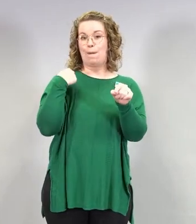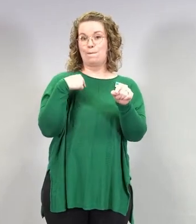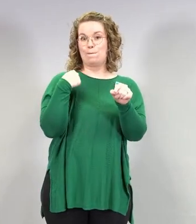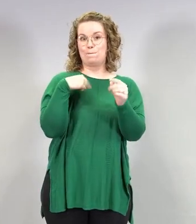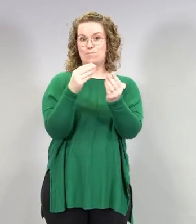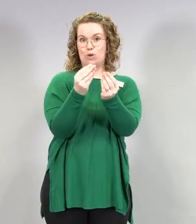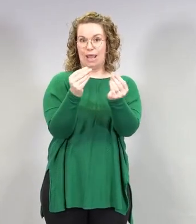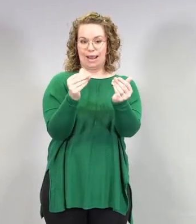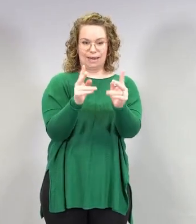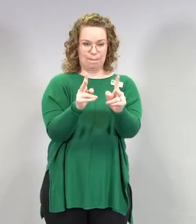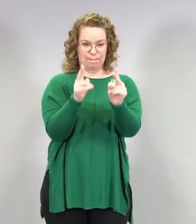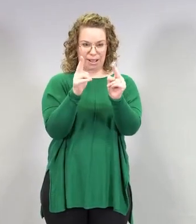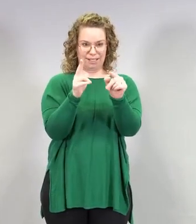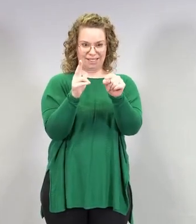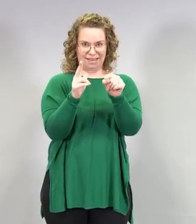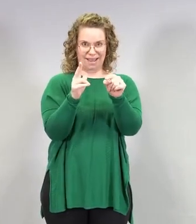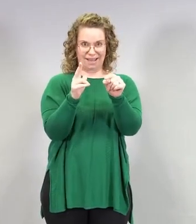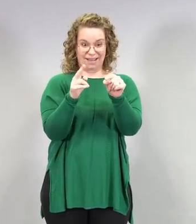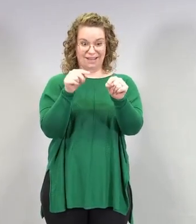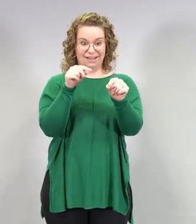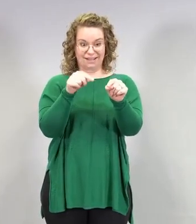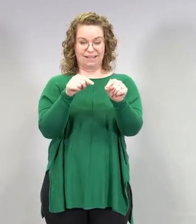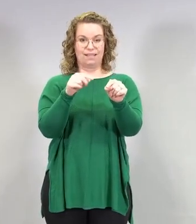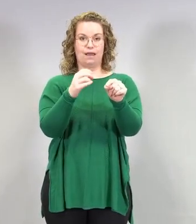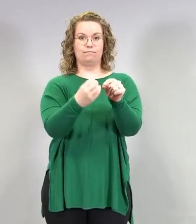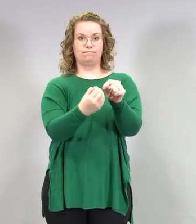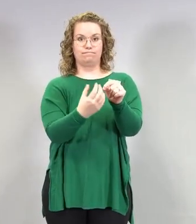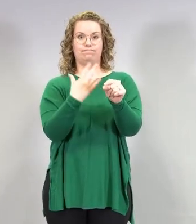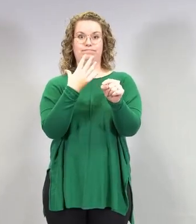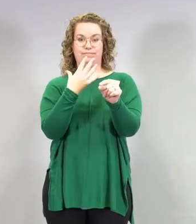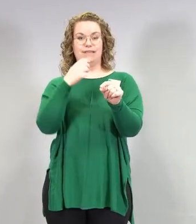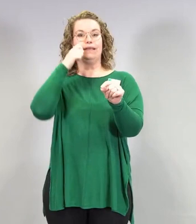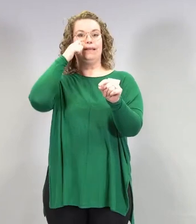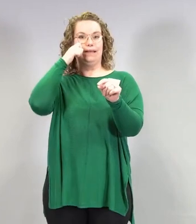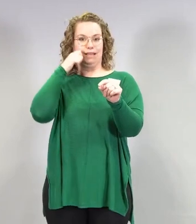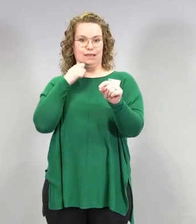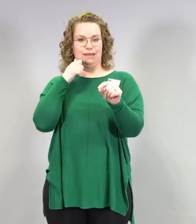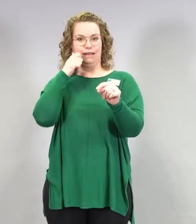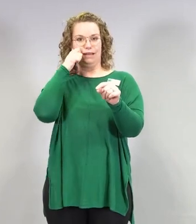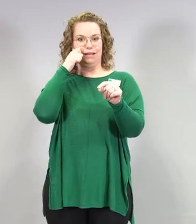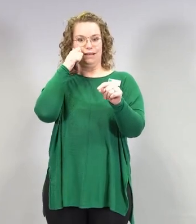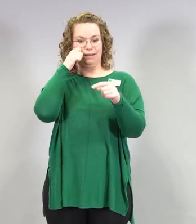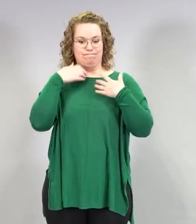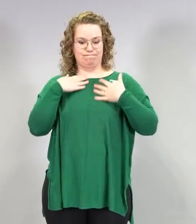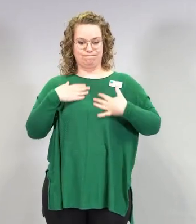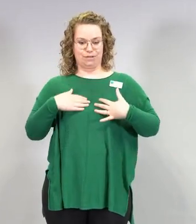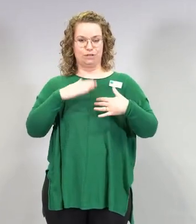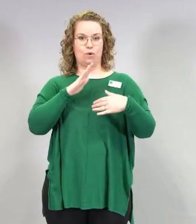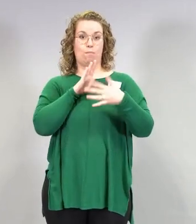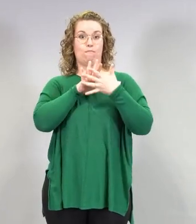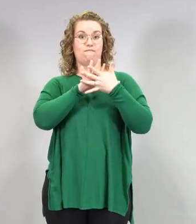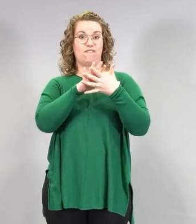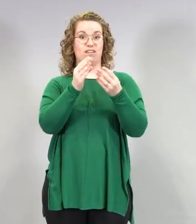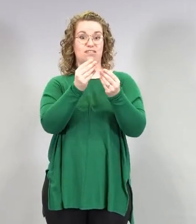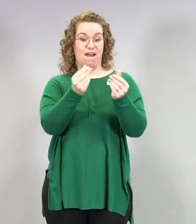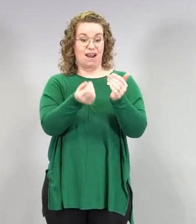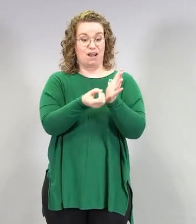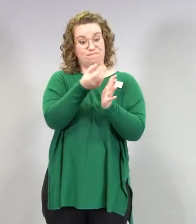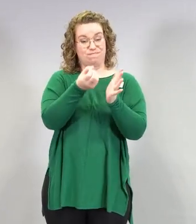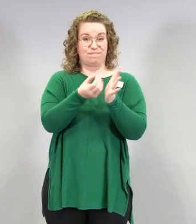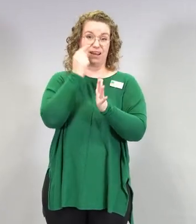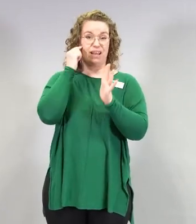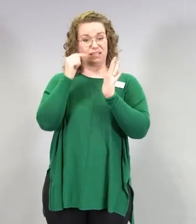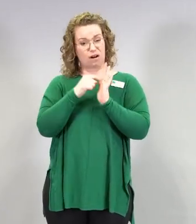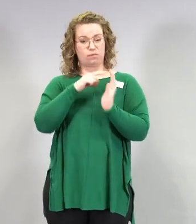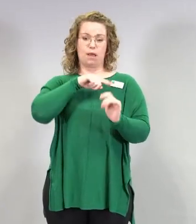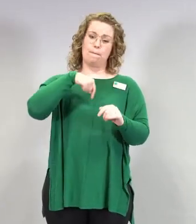syntetisoituu, mitä vastaan ihminen sitä suojaa muodostaa, on niin samanlainen. Eli tässä tämä yhteiskäytön